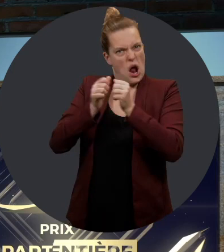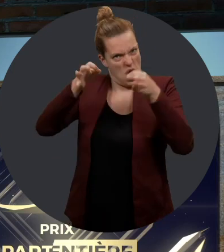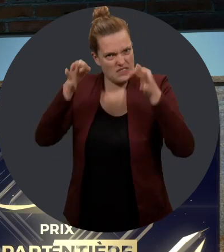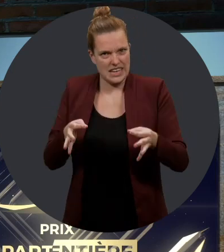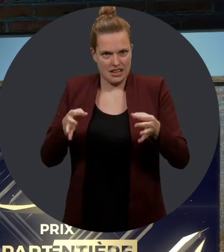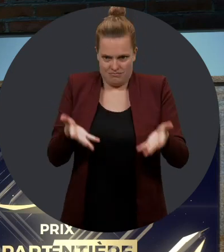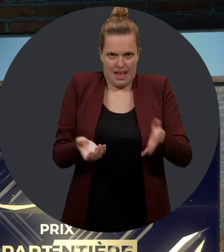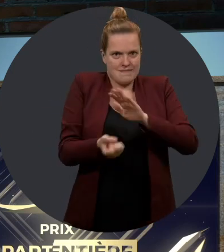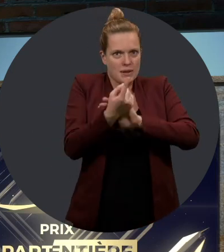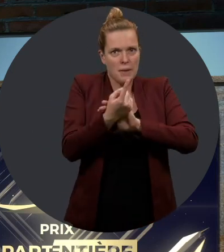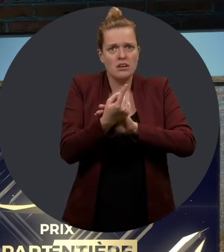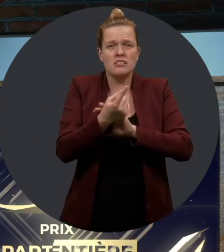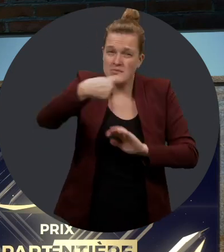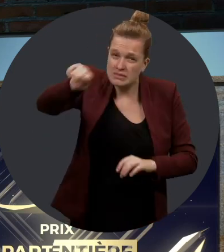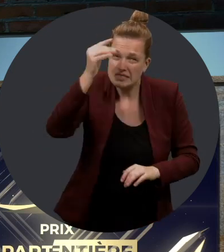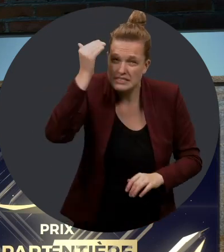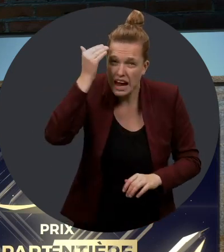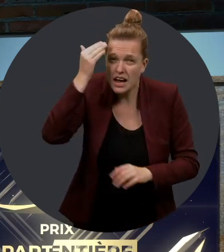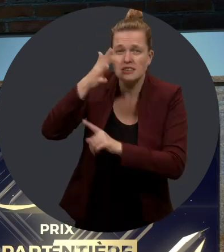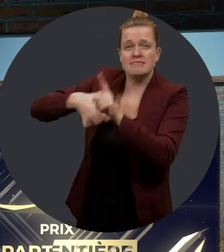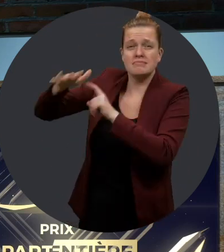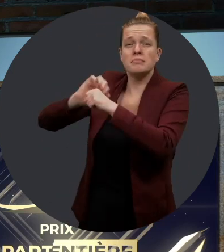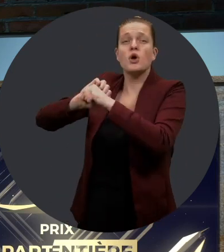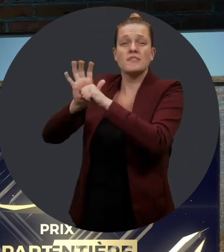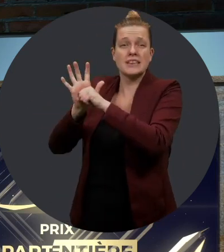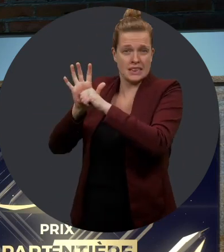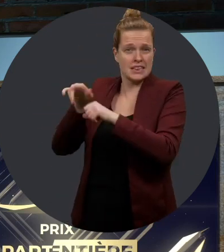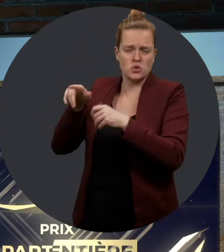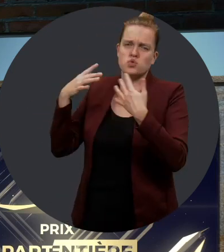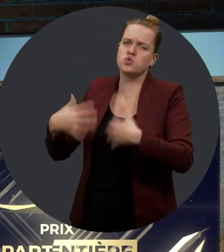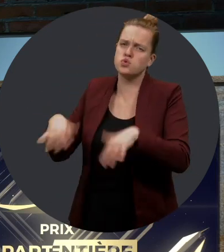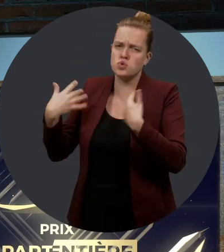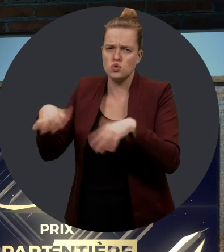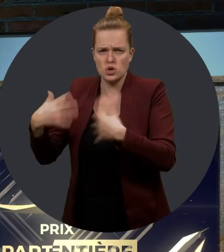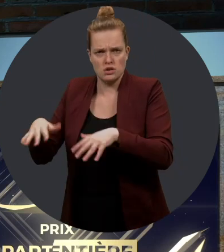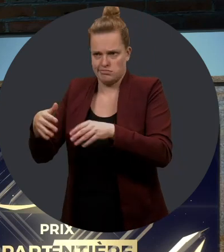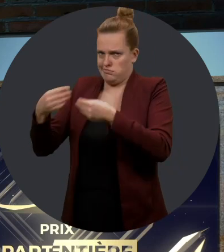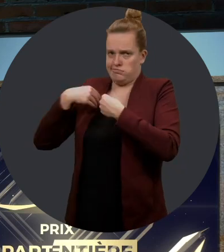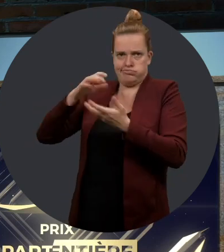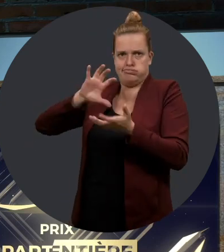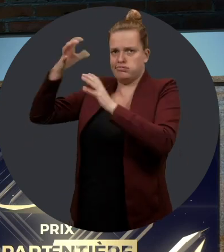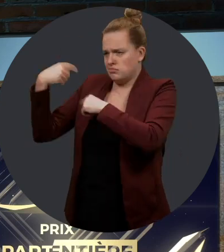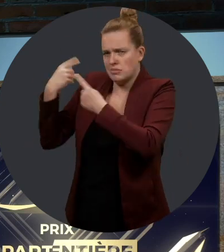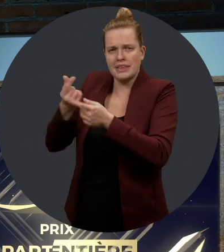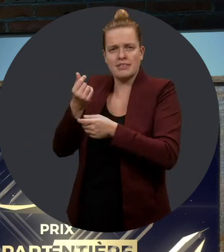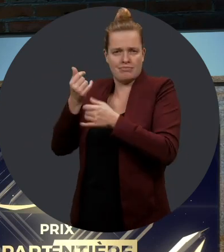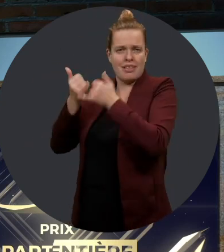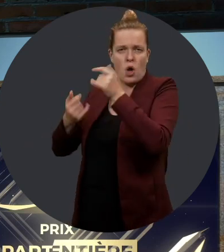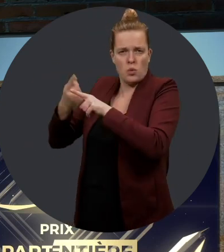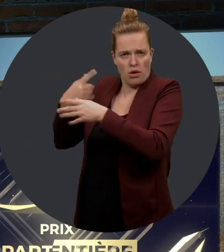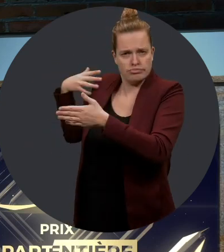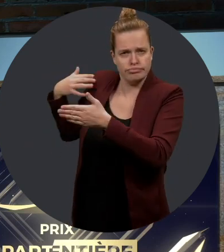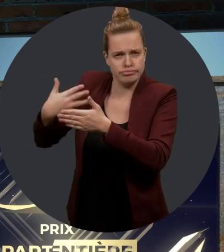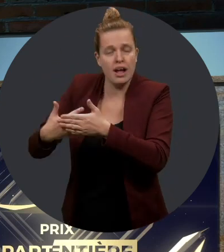officiel de l'événement. Vous le savez, le contexte lié à la pandémie de la COVID-19 a vraiment bousculé nos façons de faire dans les